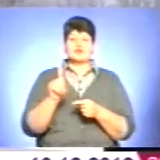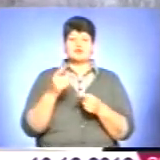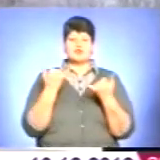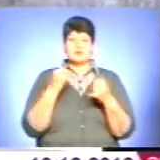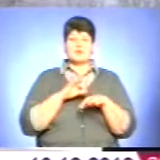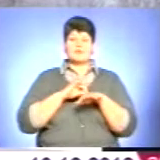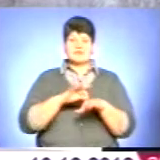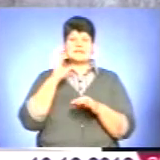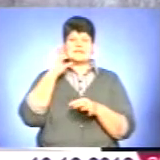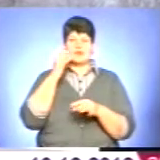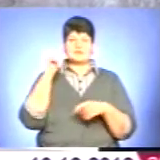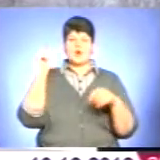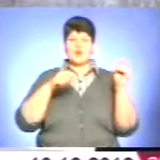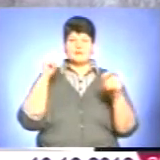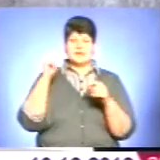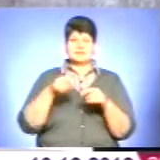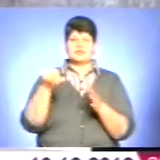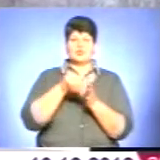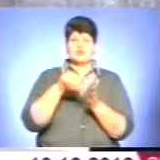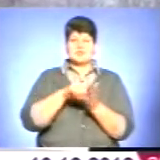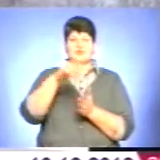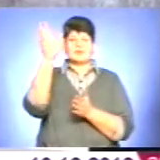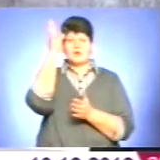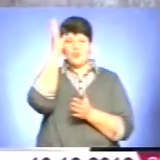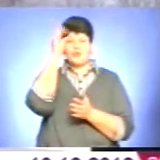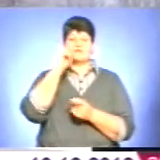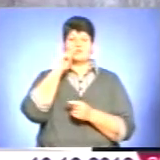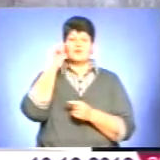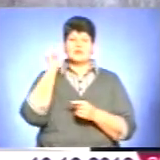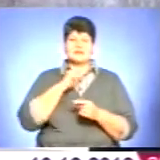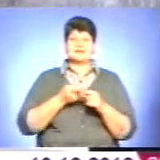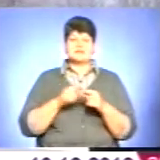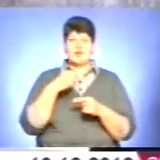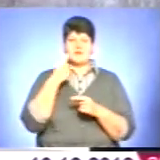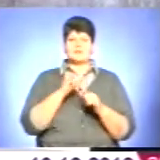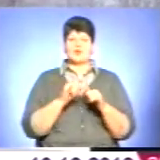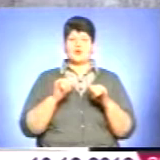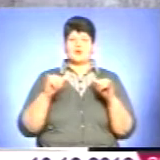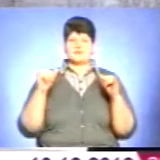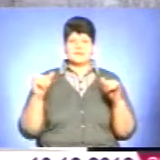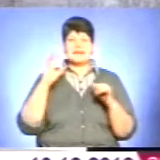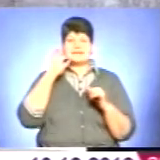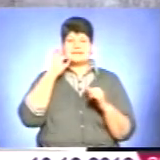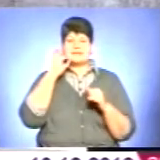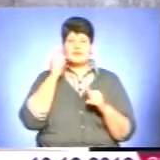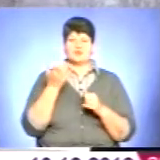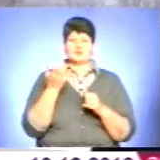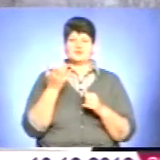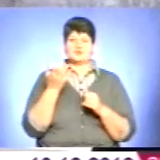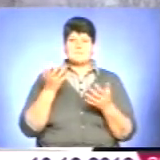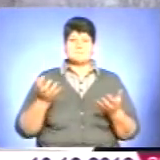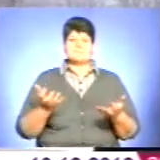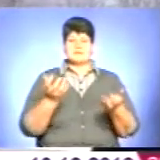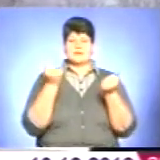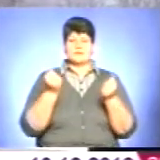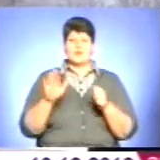така серйозна конференція за участю науковців України, це, я думаю, що так само свідчить про певний його розвиток і серйозну таку десь підтримку як